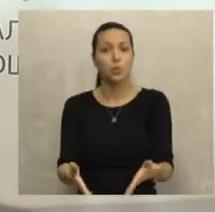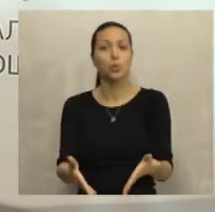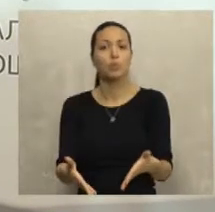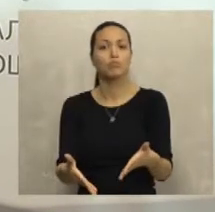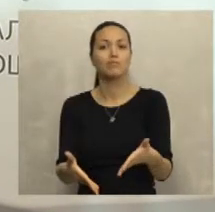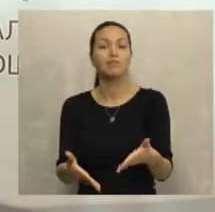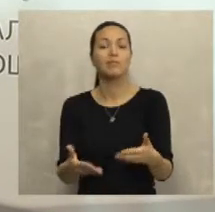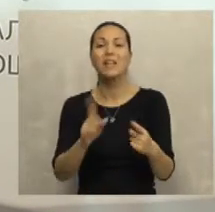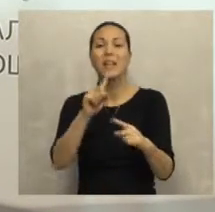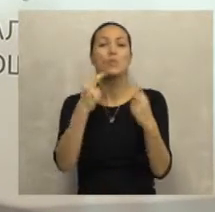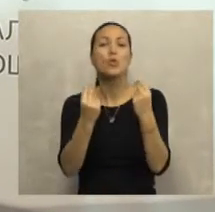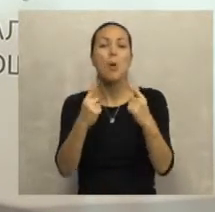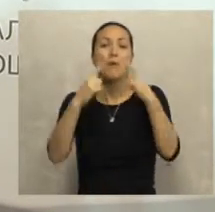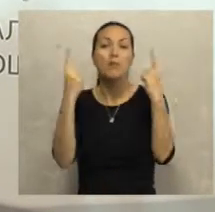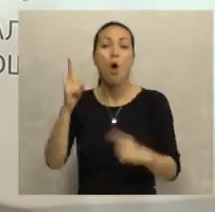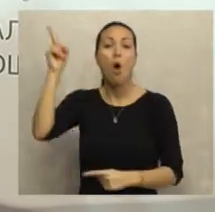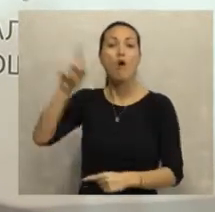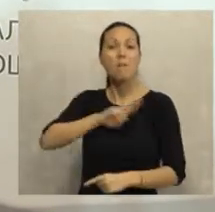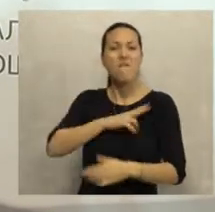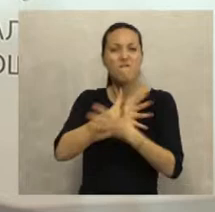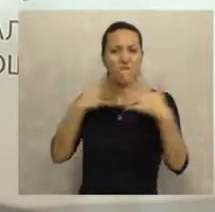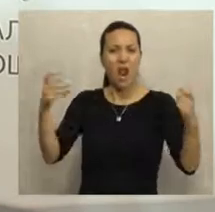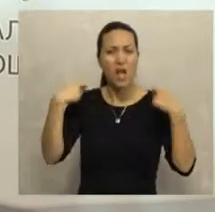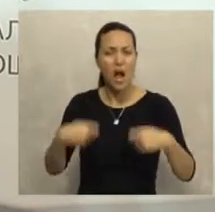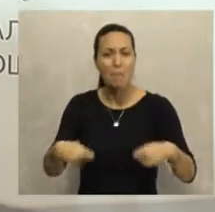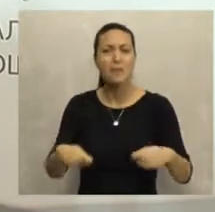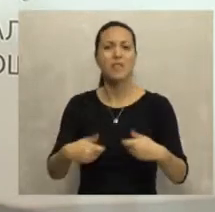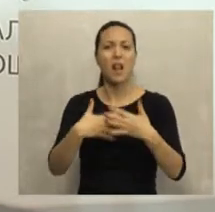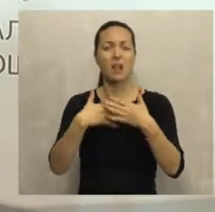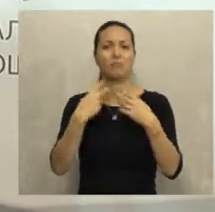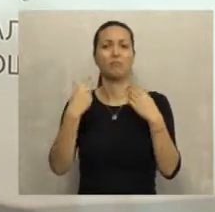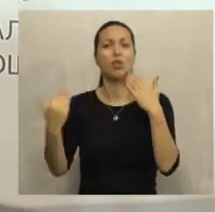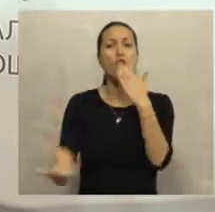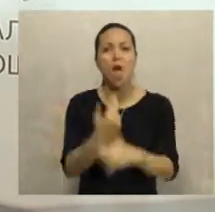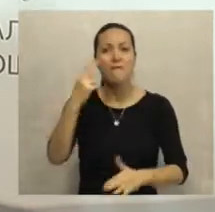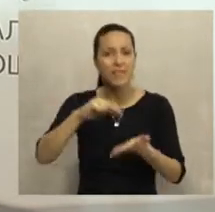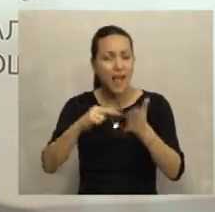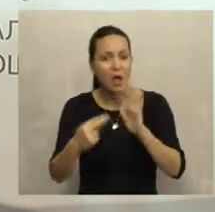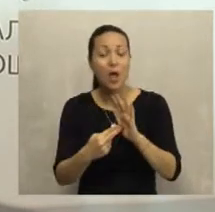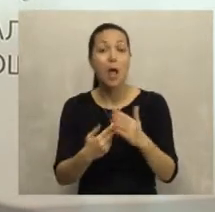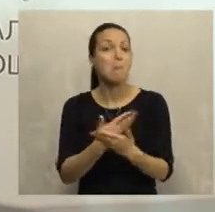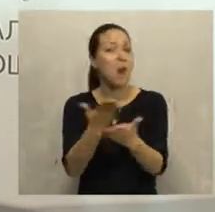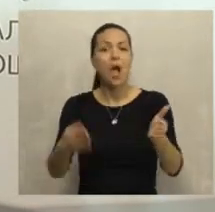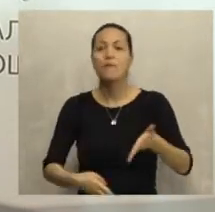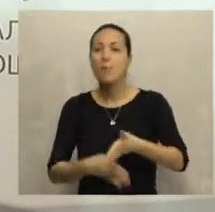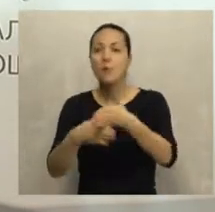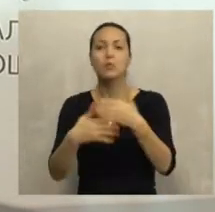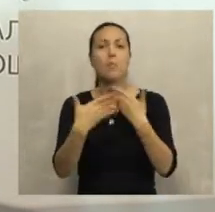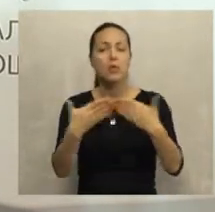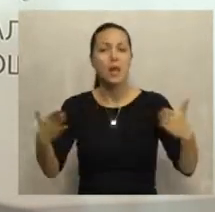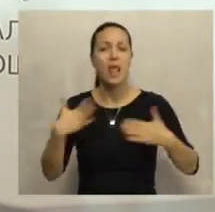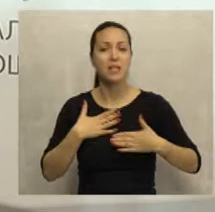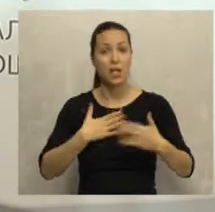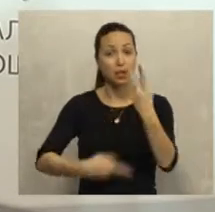mi smo tu u jednom nezavidnom položaju jer oni dolaze sa velikim kapitalom, sa novim tehnologijama. I onda bilo kakva